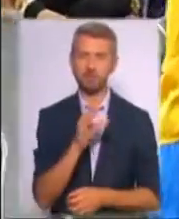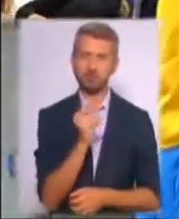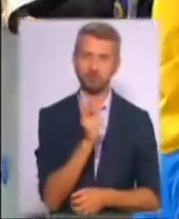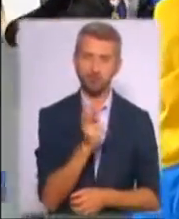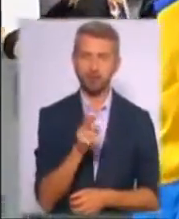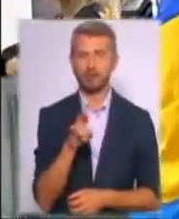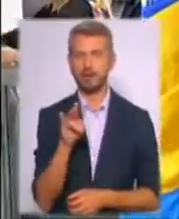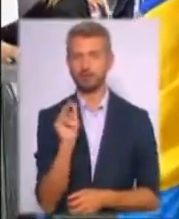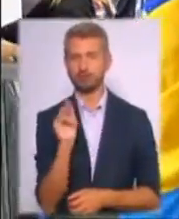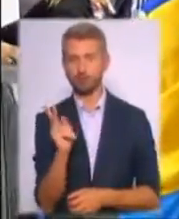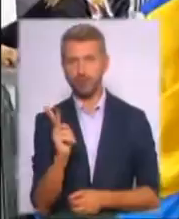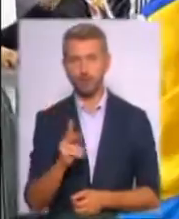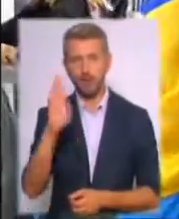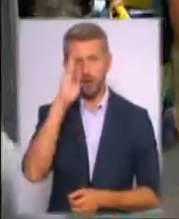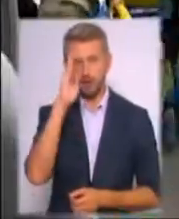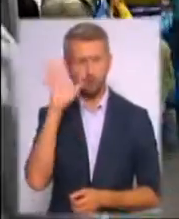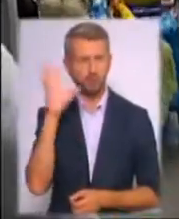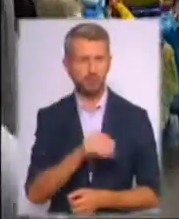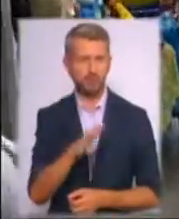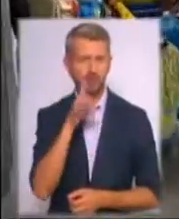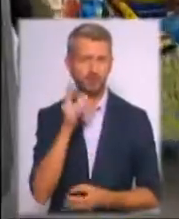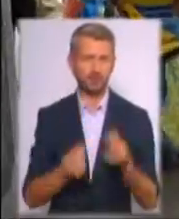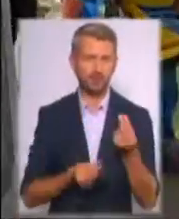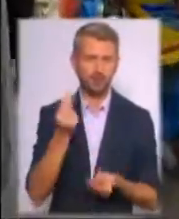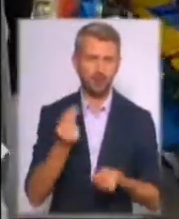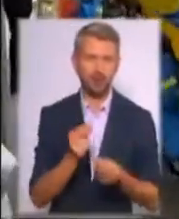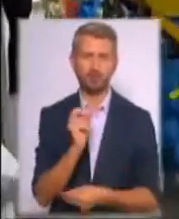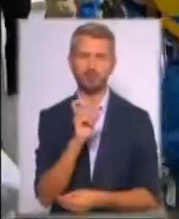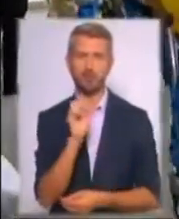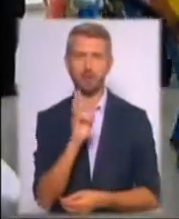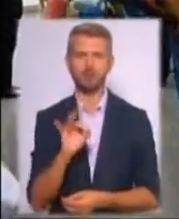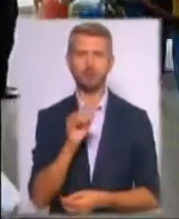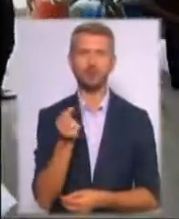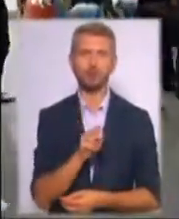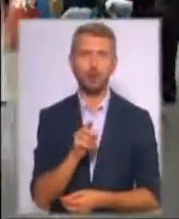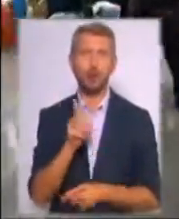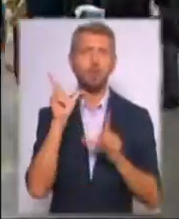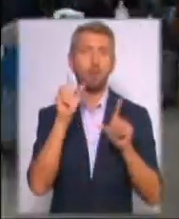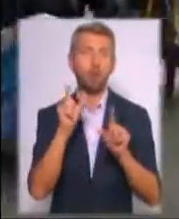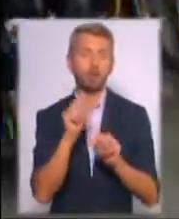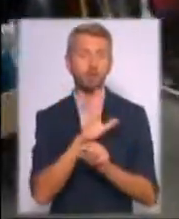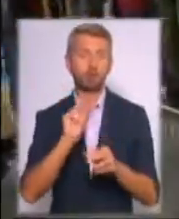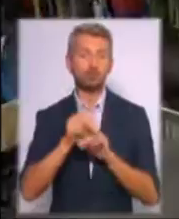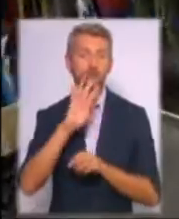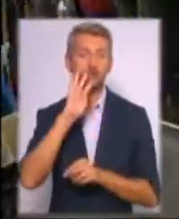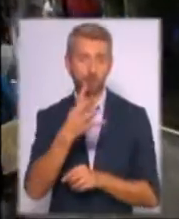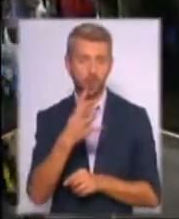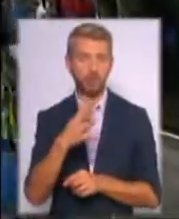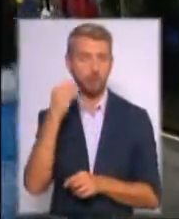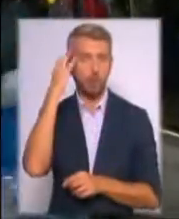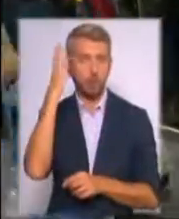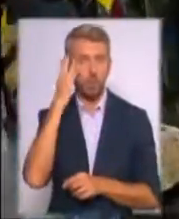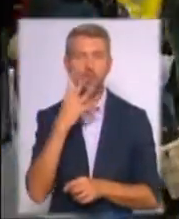Дмитра Янчука. Хлопці увесь час шуткували Чебан з приводу того, чи поїде за чотири роки до Токіо на свою